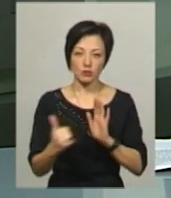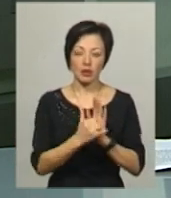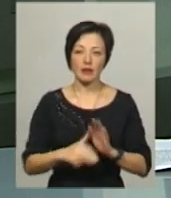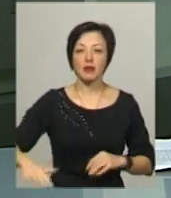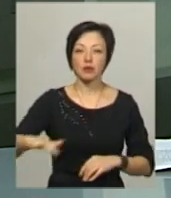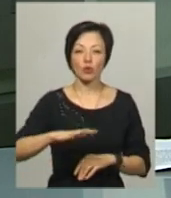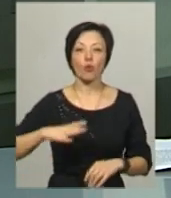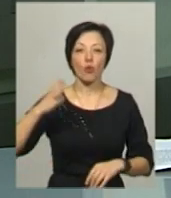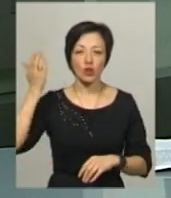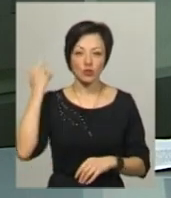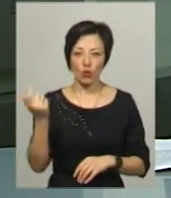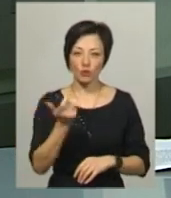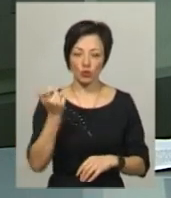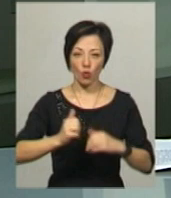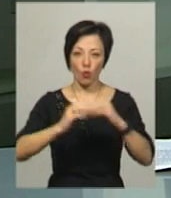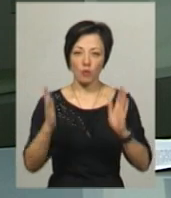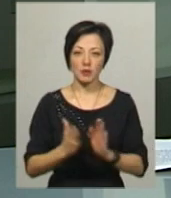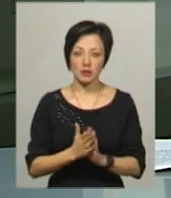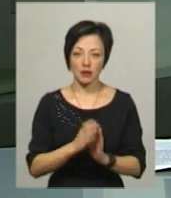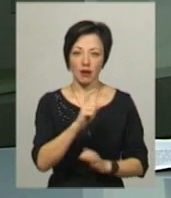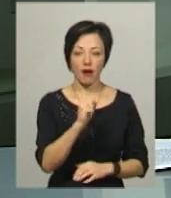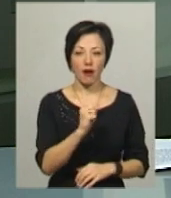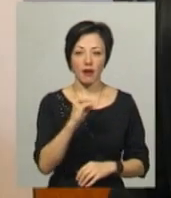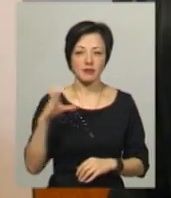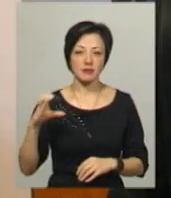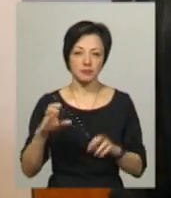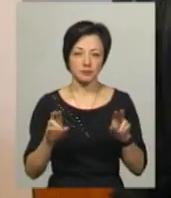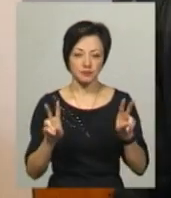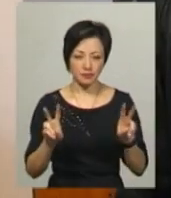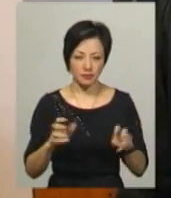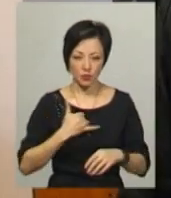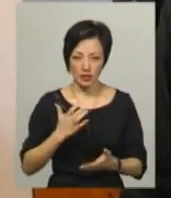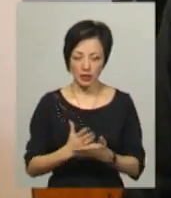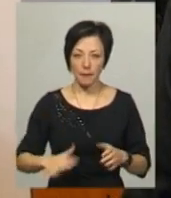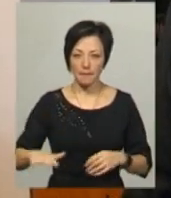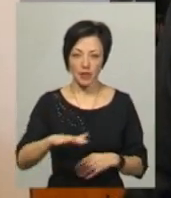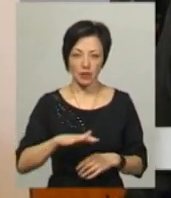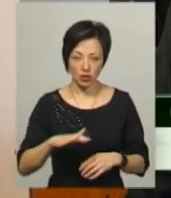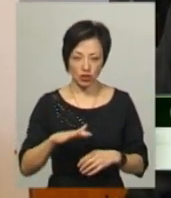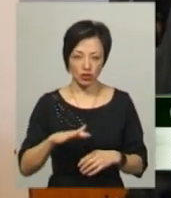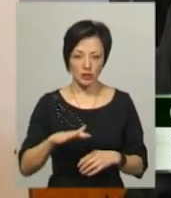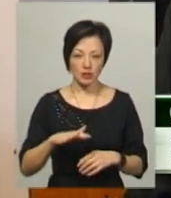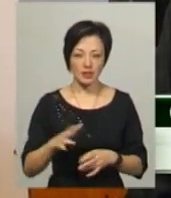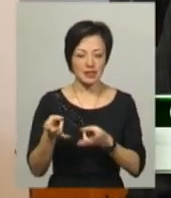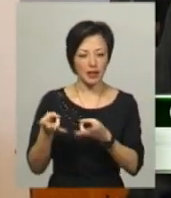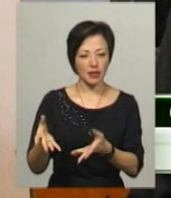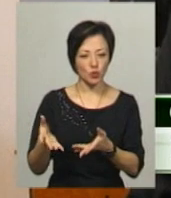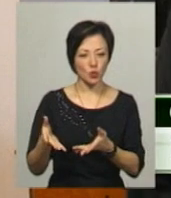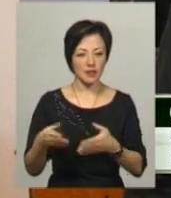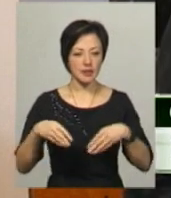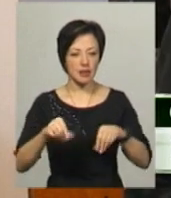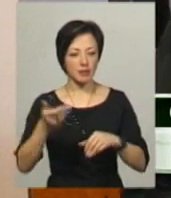території колишнього господарського комплексу ХС. У нас є майданчик, закинуті землі,